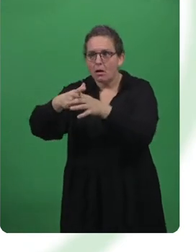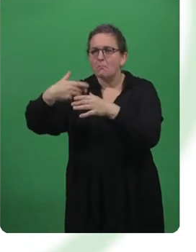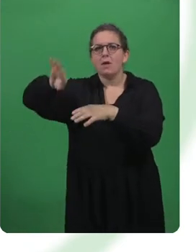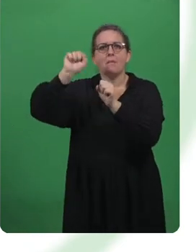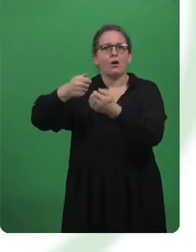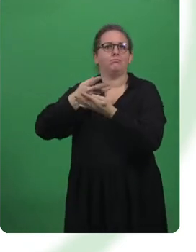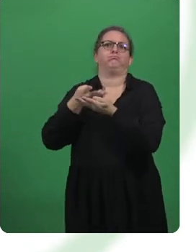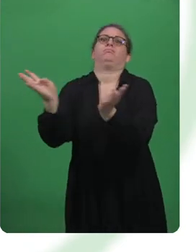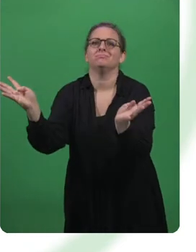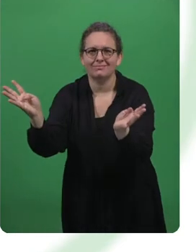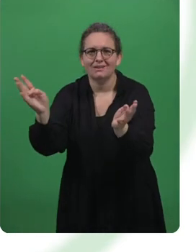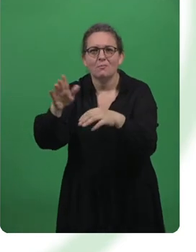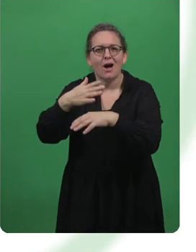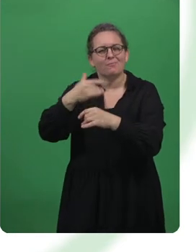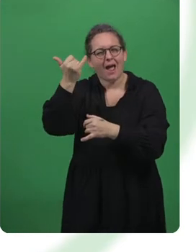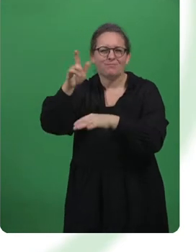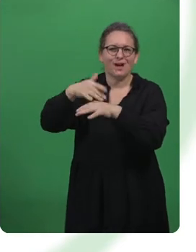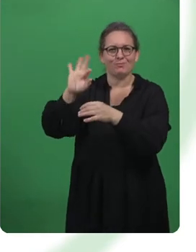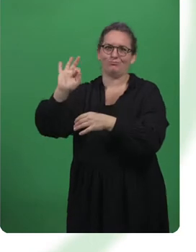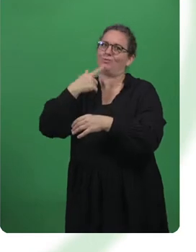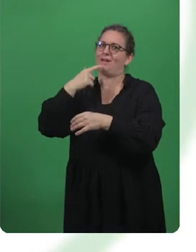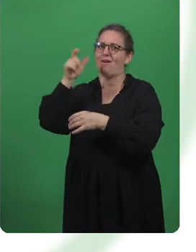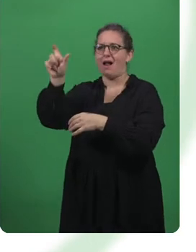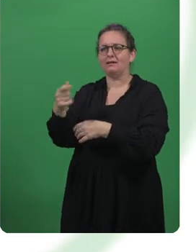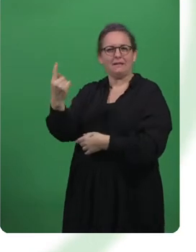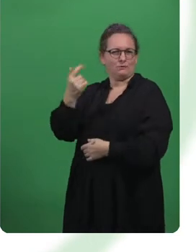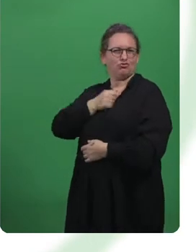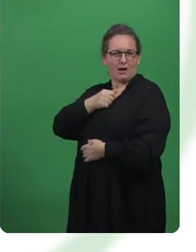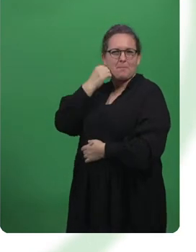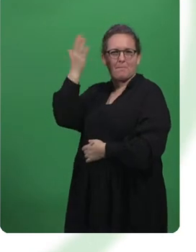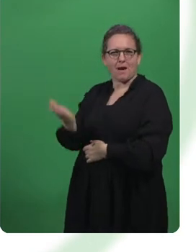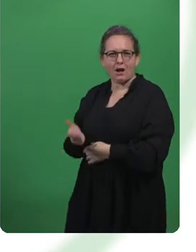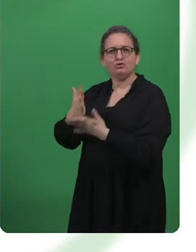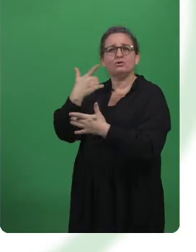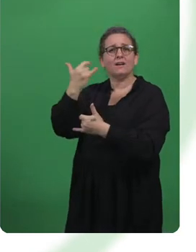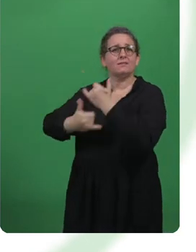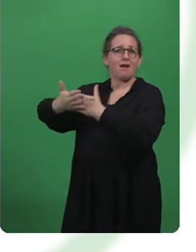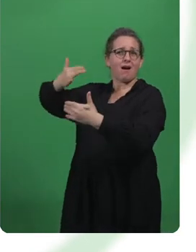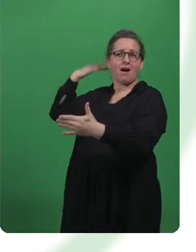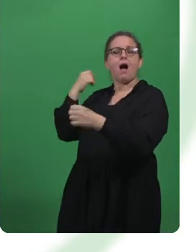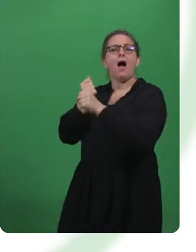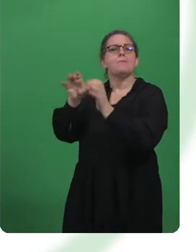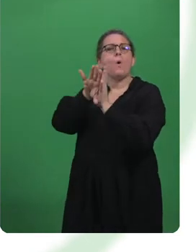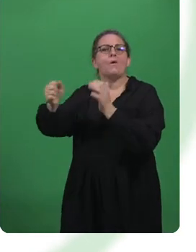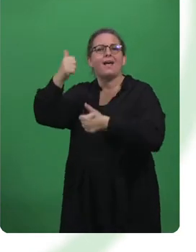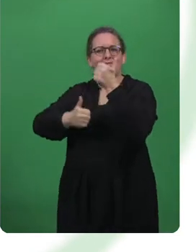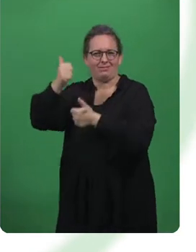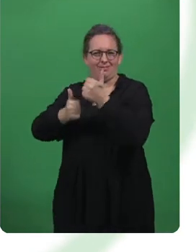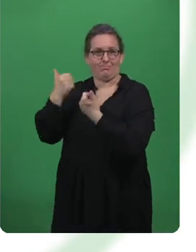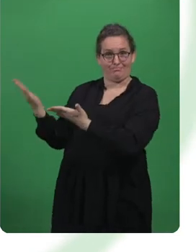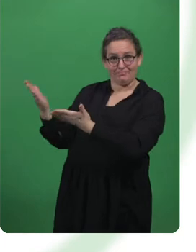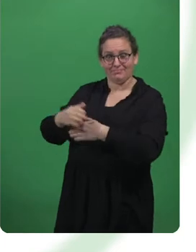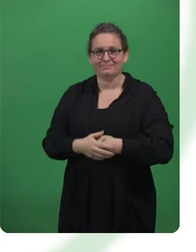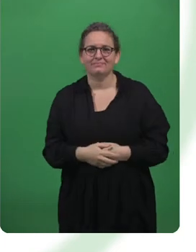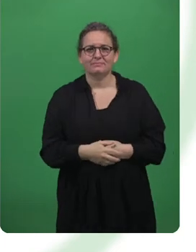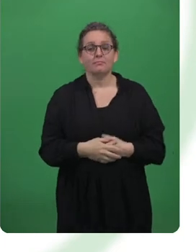Beispiel ist Herr Wagner aus der Steiermark, der seit über 20 Jahren für ein Online-Wettbüro tätig ist. Also die Technologie oder